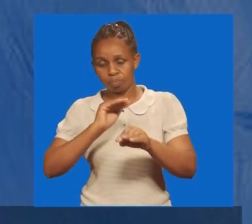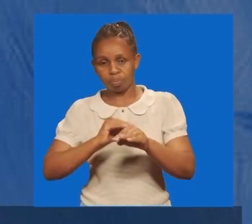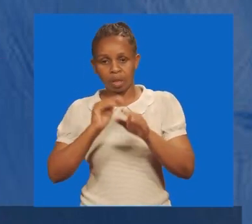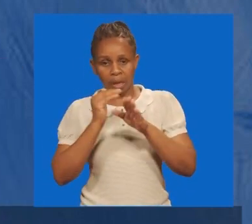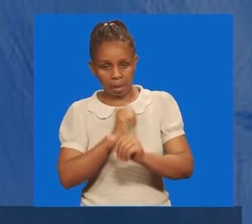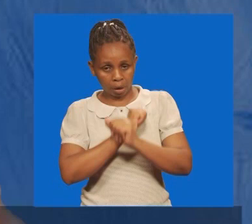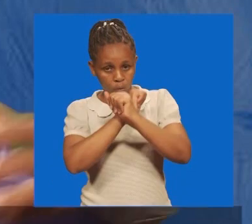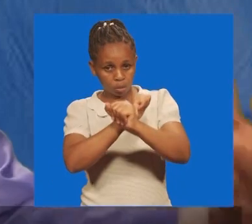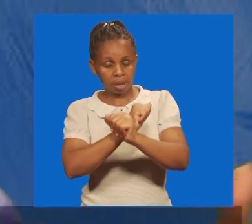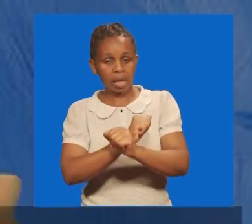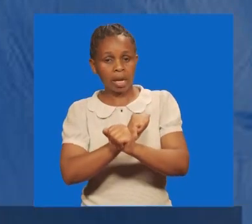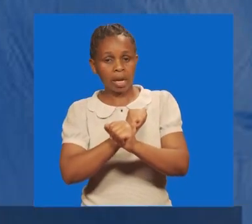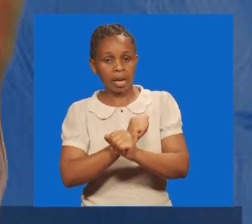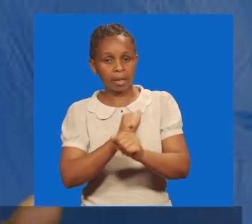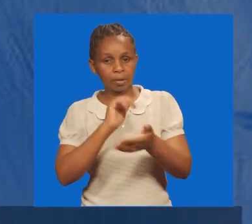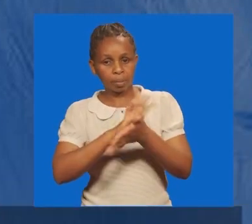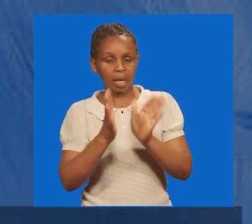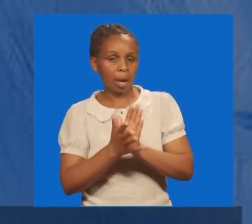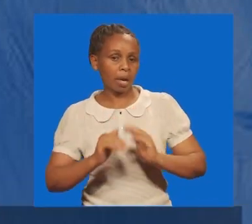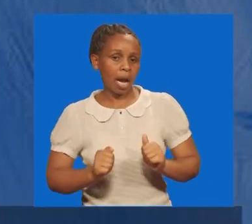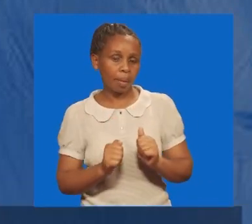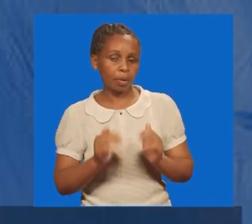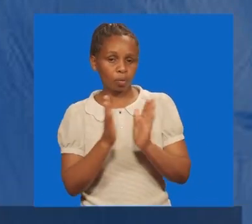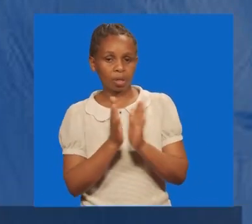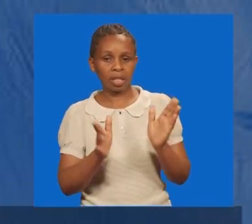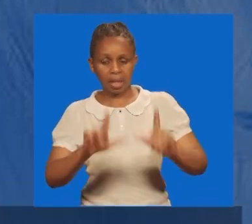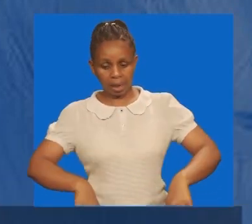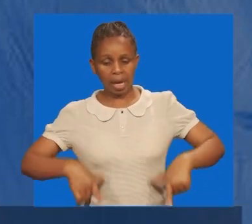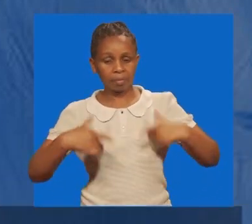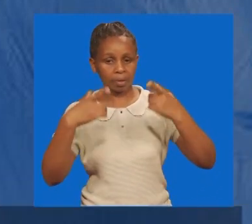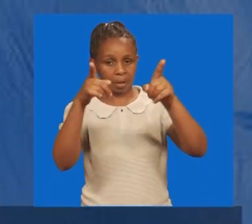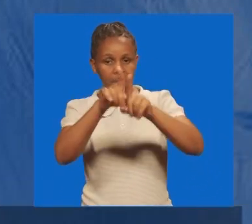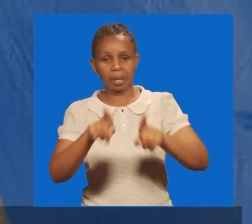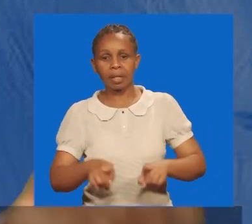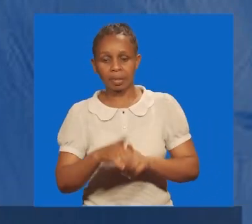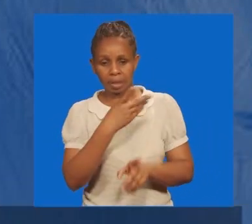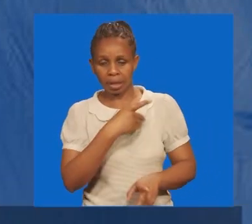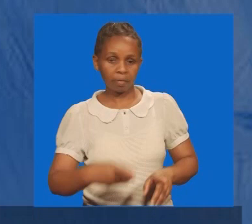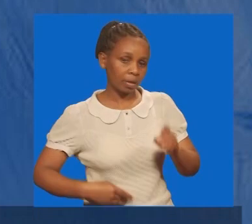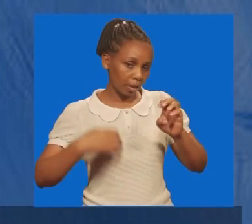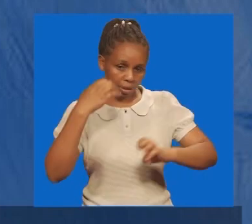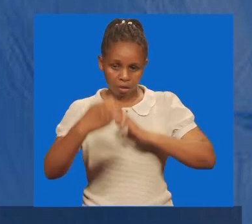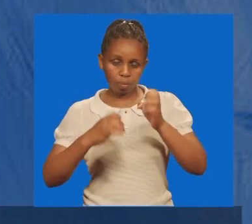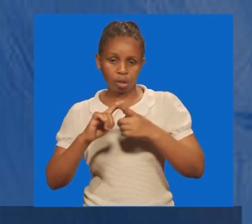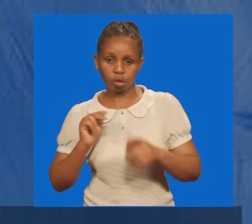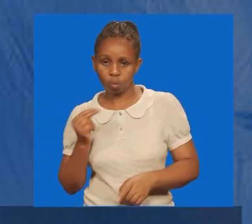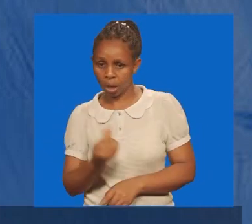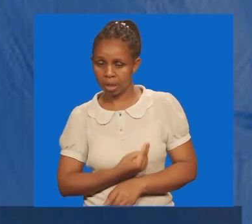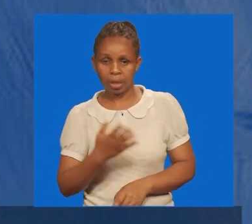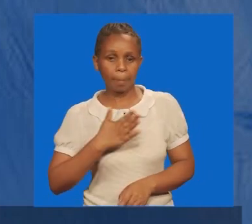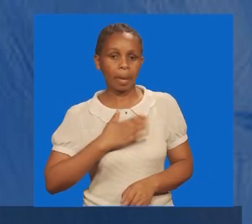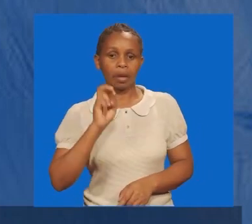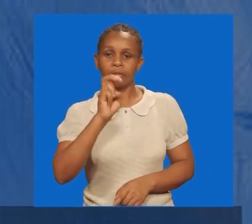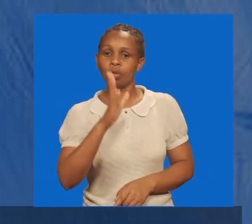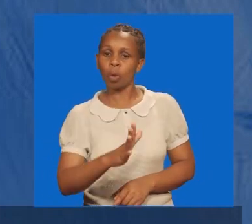anakulinda, na utafuraiya maisha, kama vile ndaudi, anavyo, tuelezea, mpendo, mtazamaji